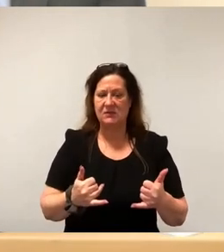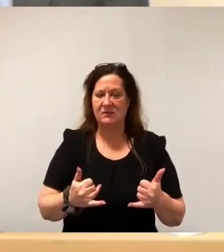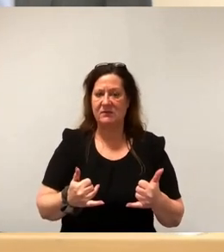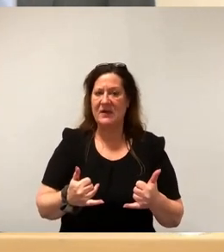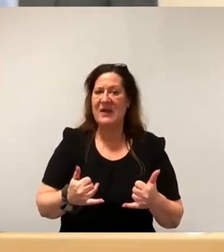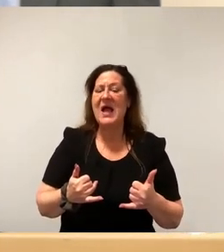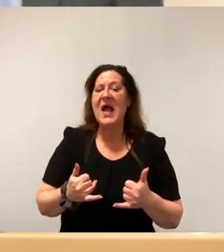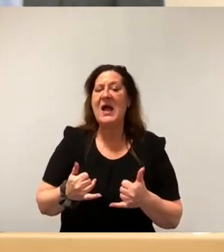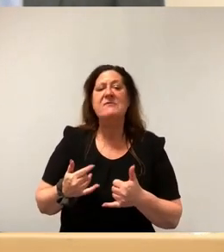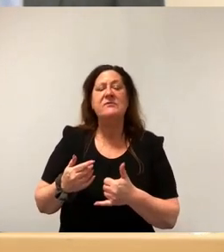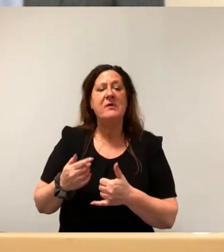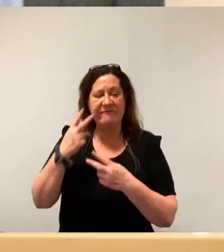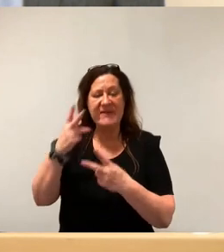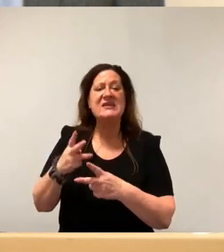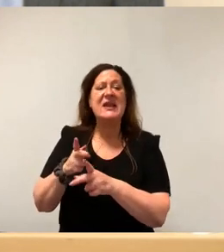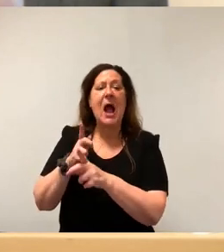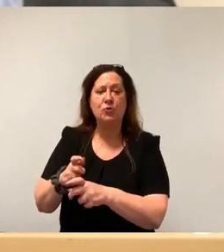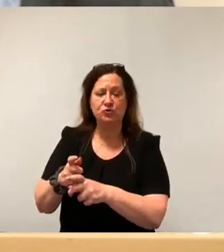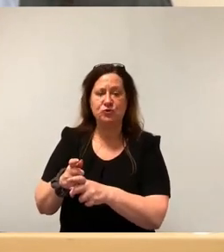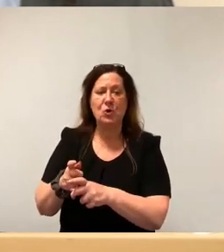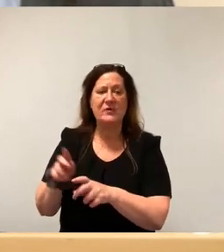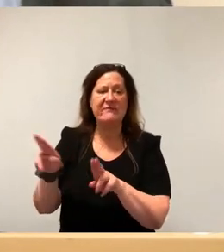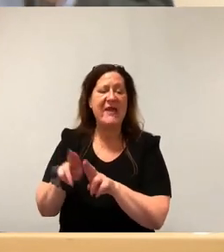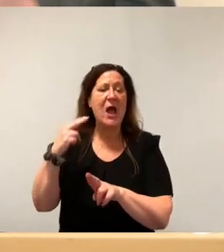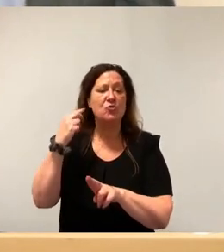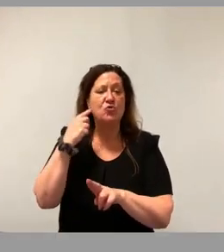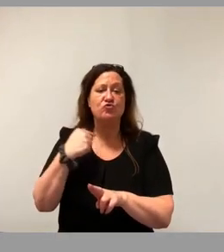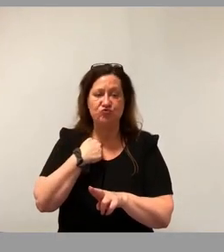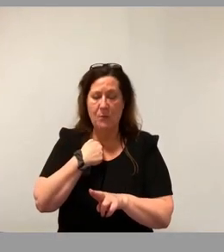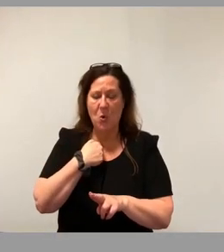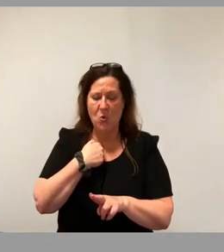Ausschussbericht zur Schlussabstimmung. Wer zustimmen möchte, den bitte ich jetzt um das Stimmzeichen.